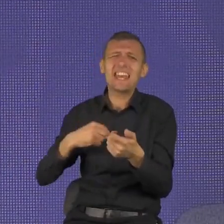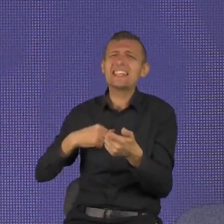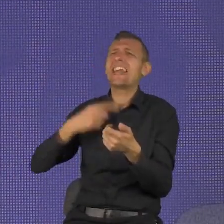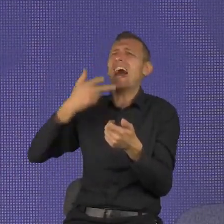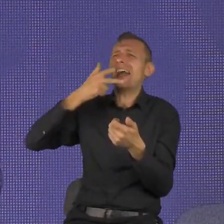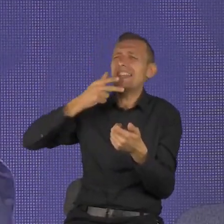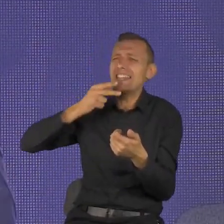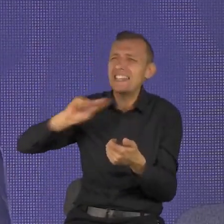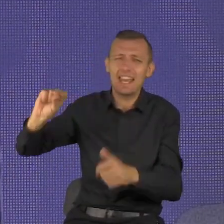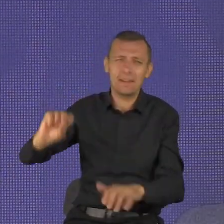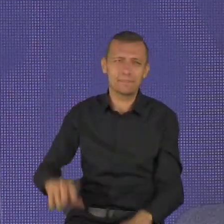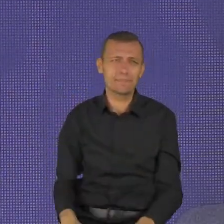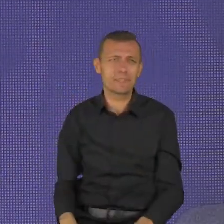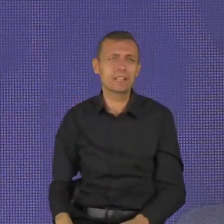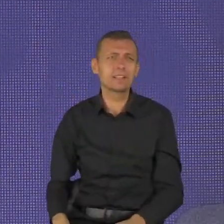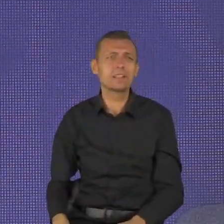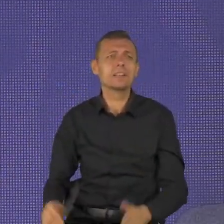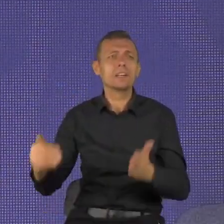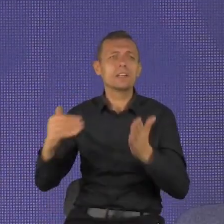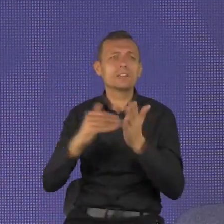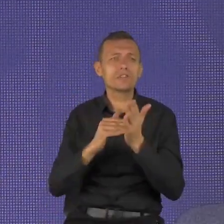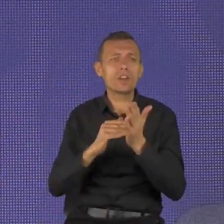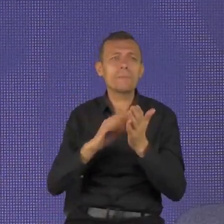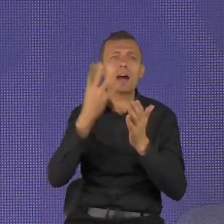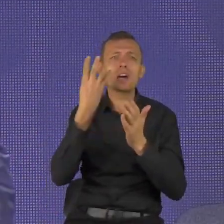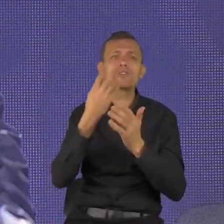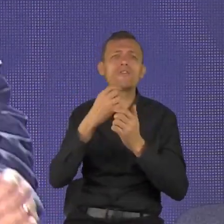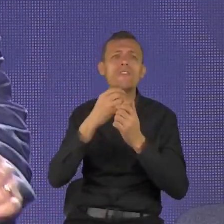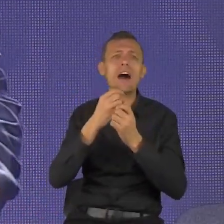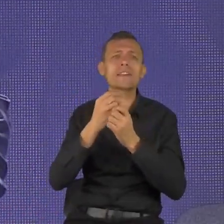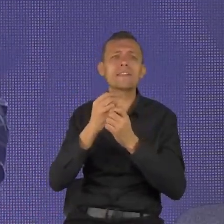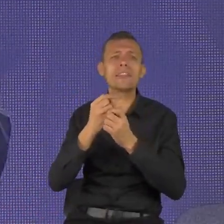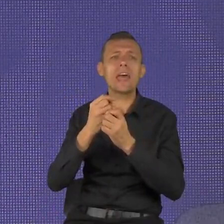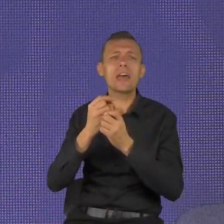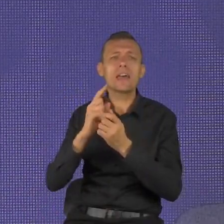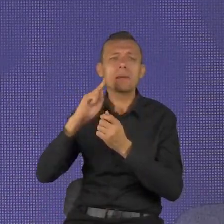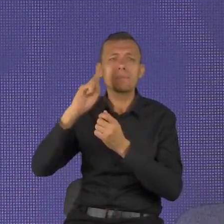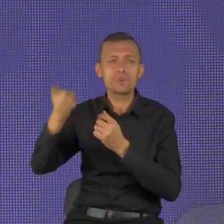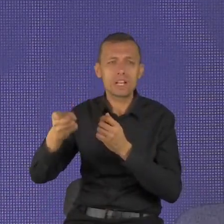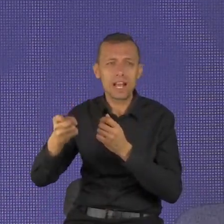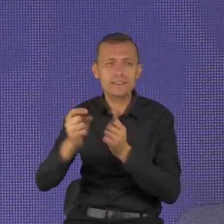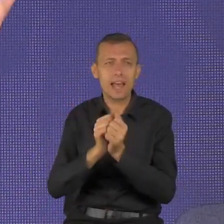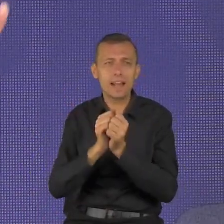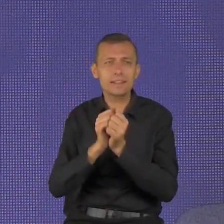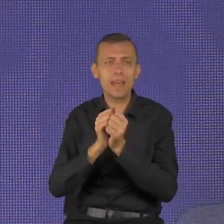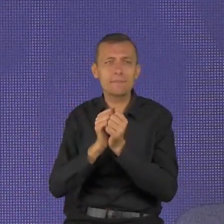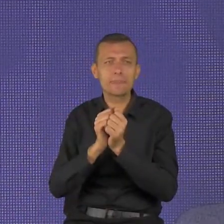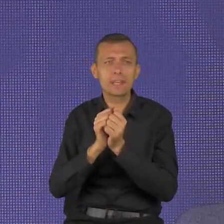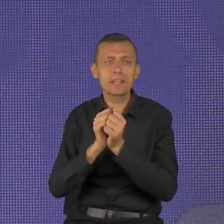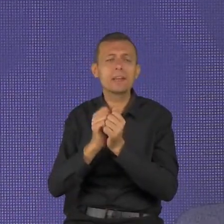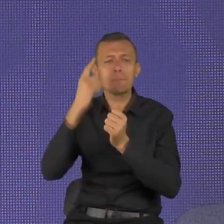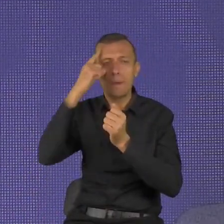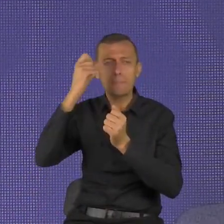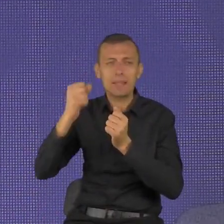przykazaniu. Po czwarte, zatrzymaj się i pomódl się przed podejmowaniem decyzji. A teraz piąta i ostatnia rzecz.